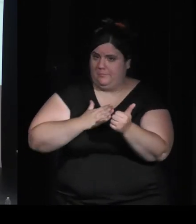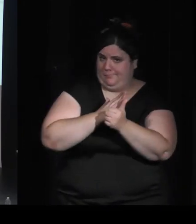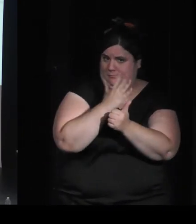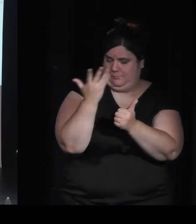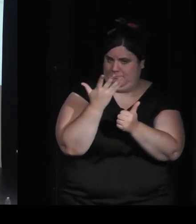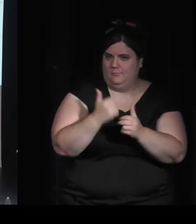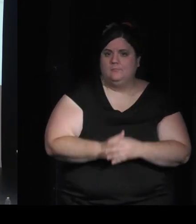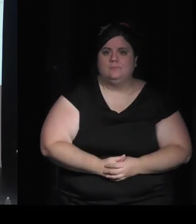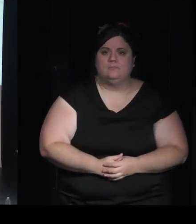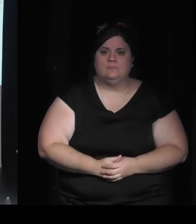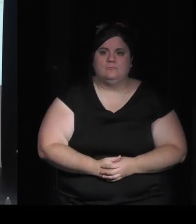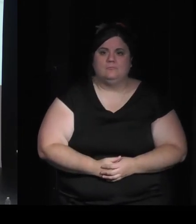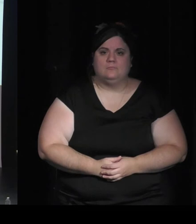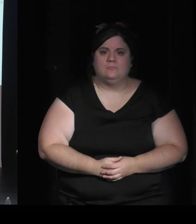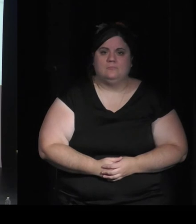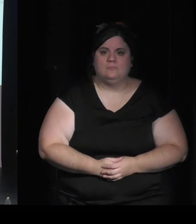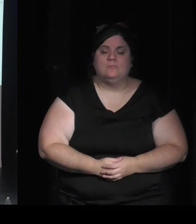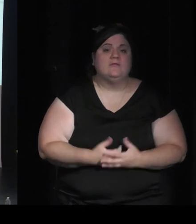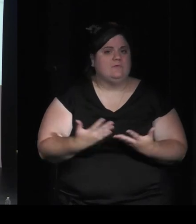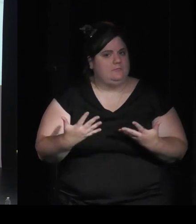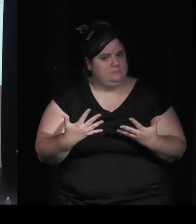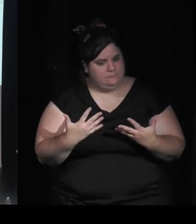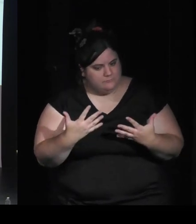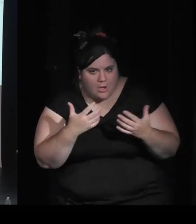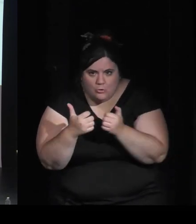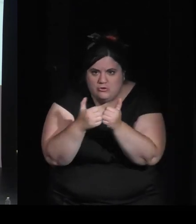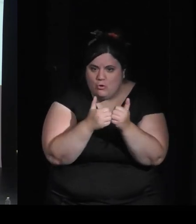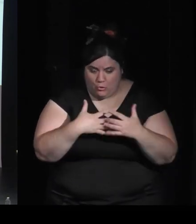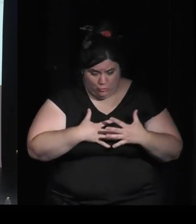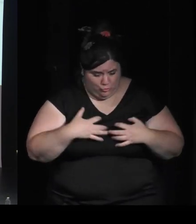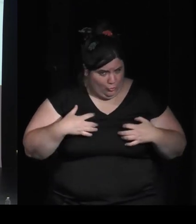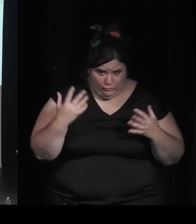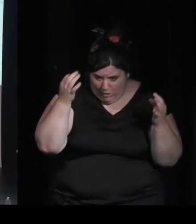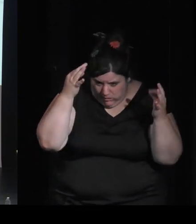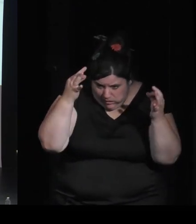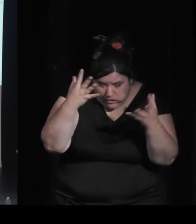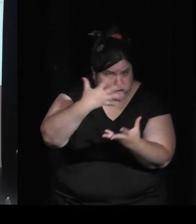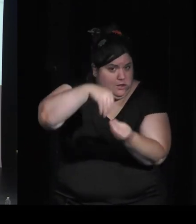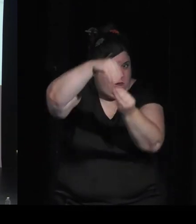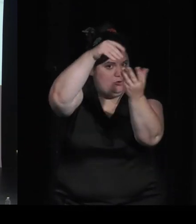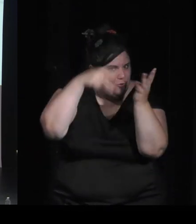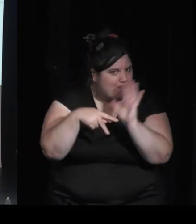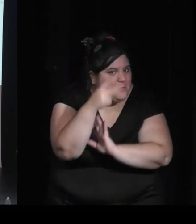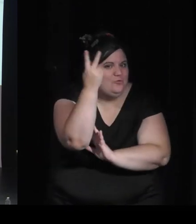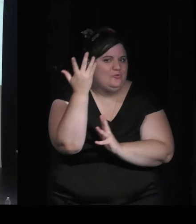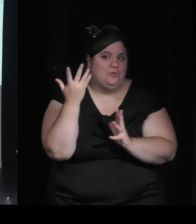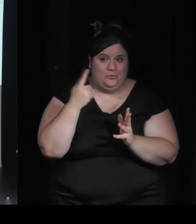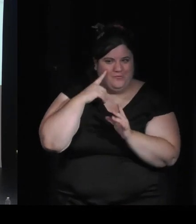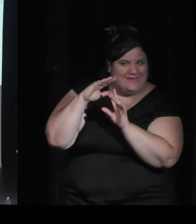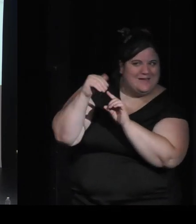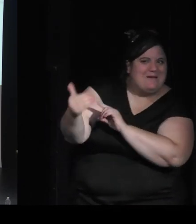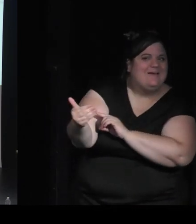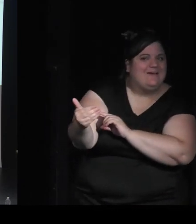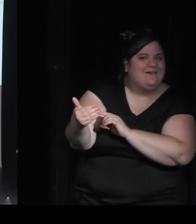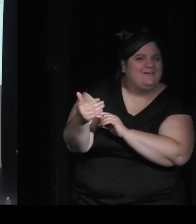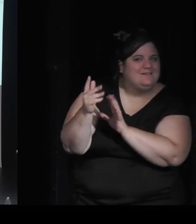crédos c'était vraiment d'apporter plus de science dans les jeux j'y reviendrai tout à l'heure mais c'est pour relever les défis qui ont déjà été listés aujourd'hui